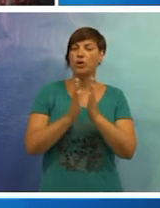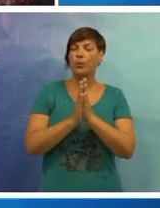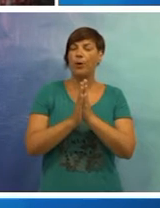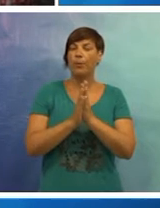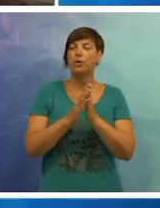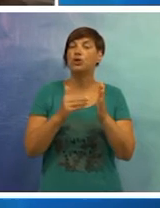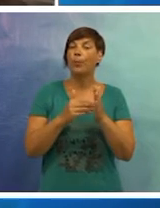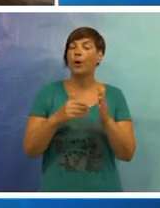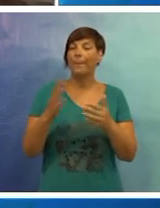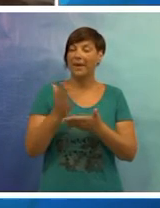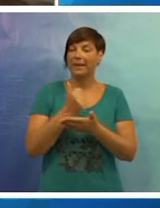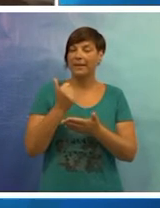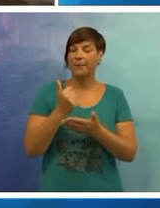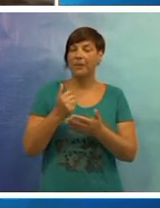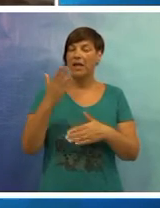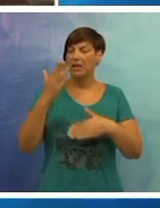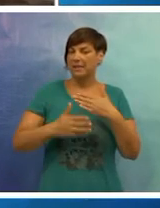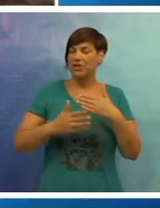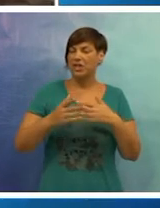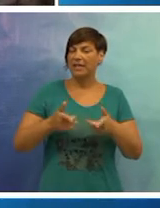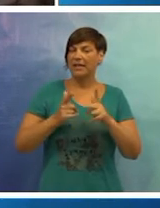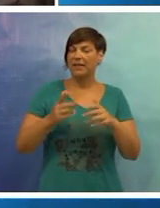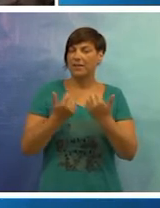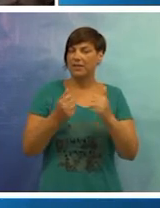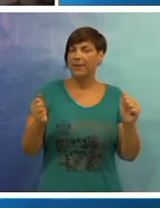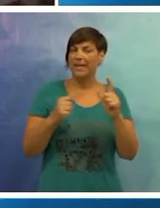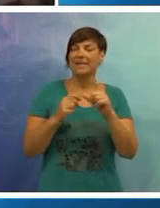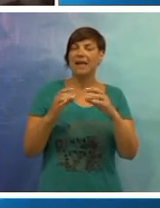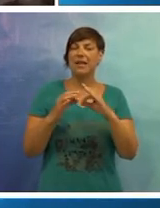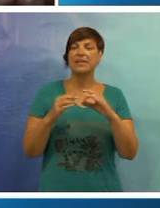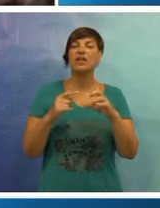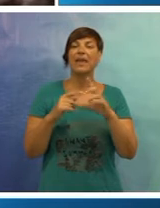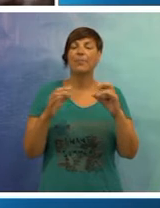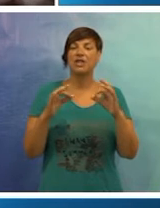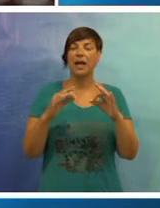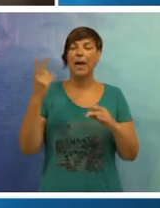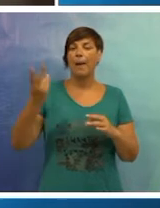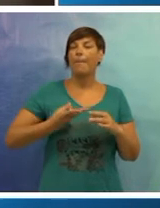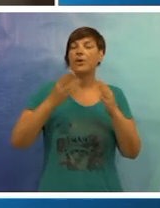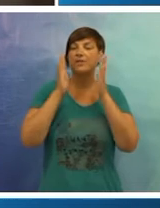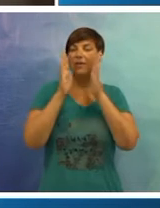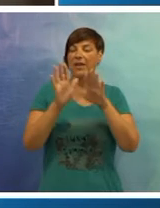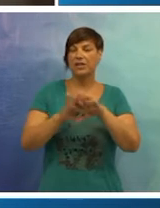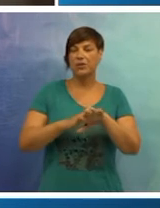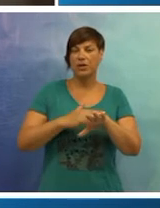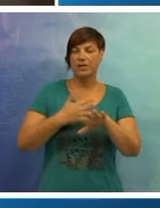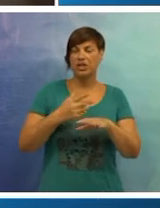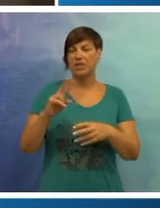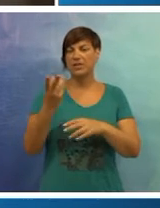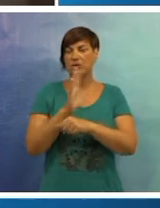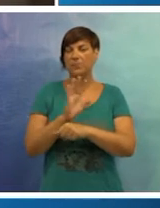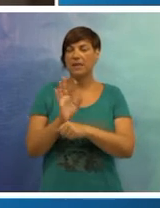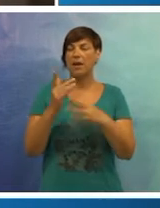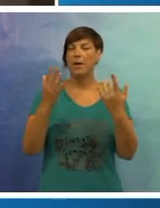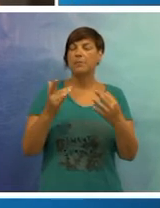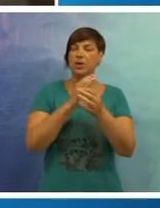pomoć u pobjedi, a sam završetak rata usporedio je s događajem oslobođenja Izraelaca od Egipćana. Pozvao je vjernike na suosjećanje